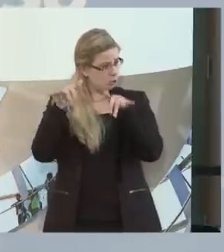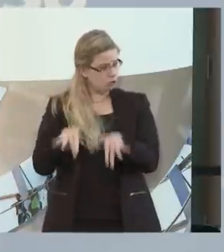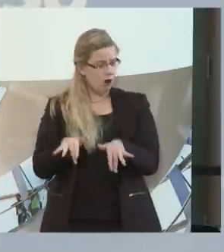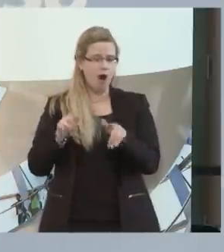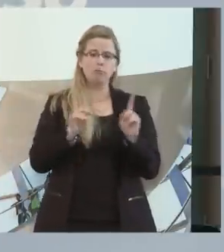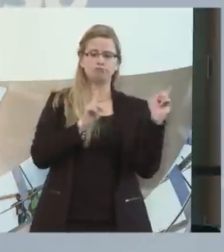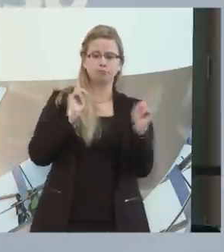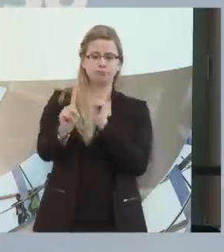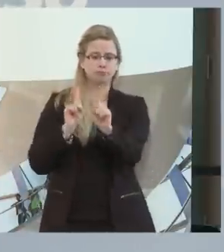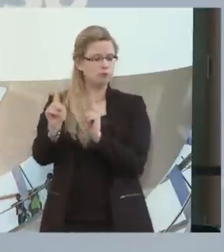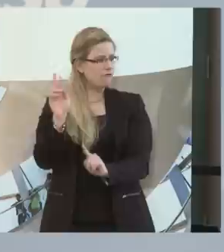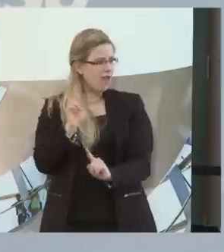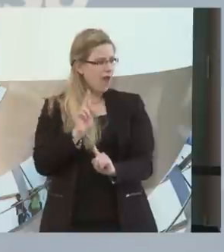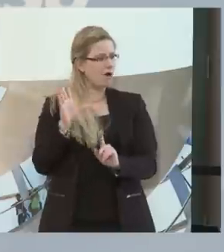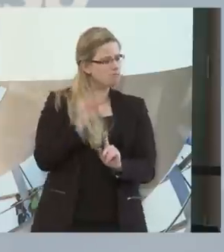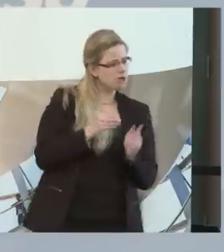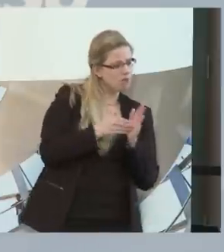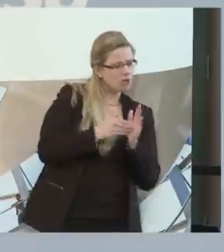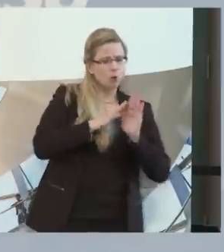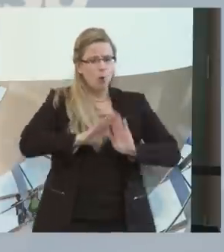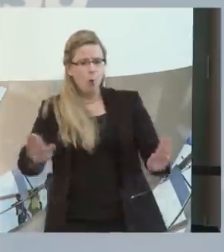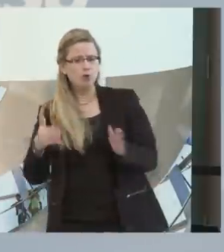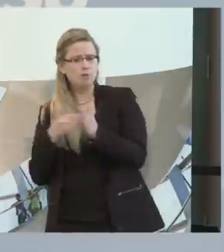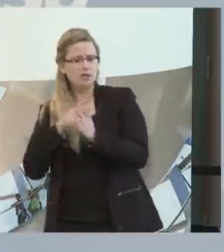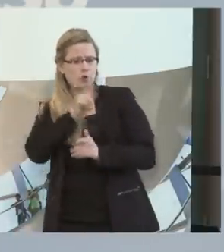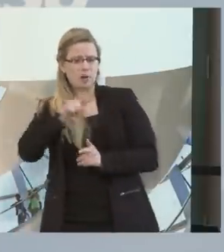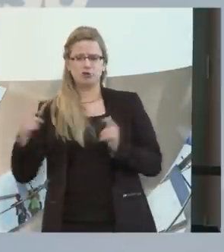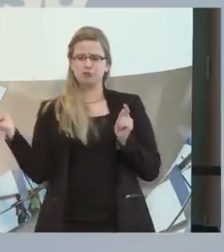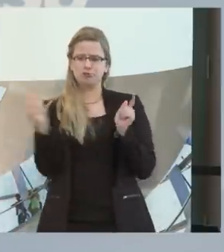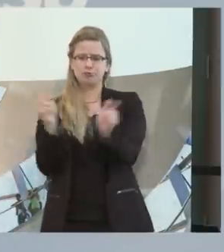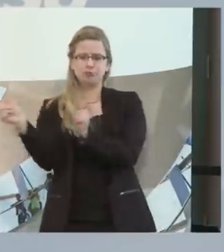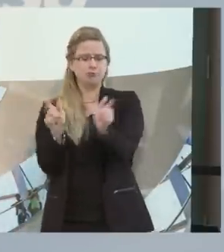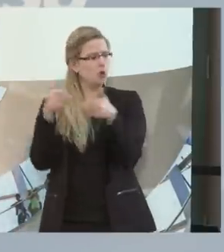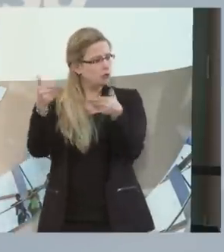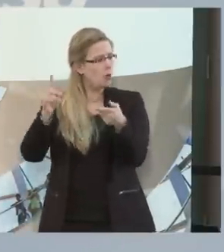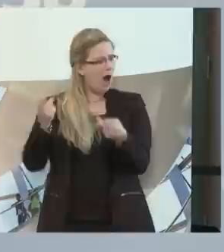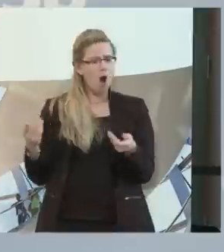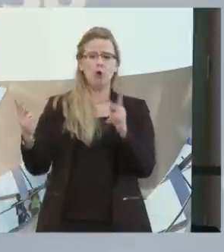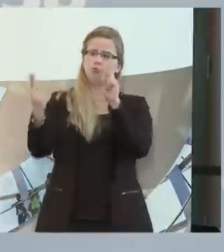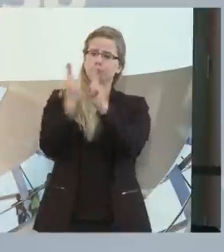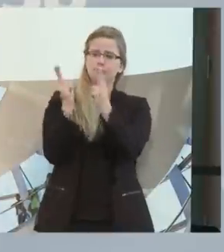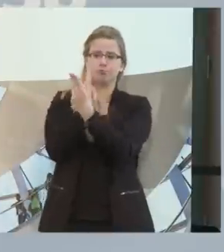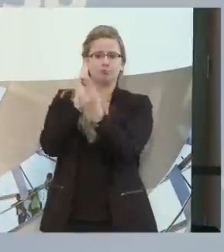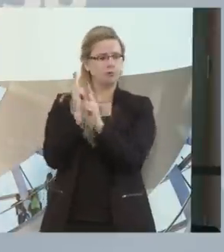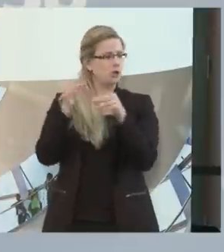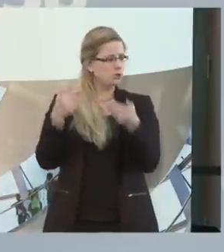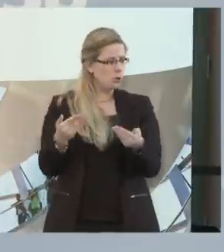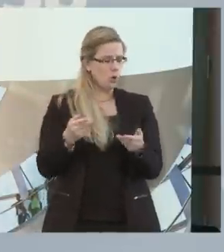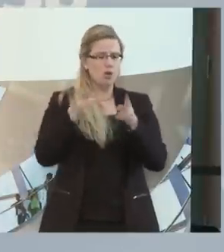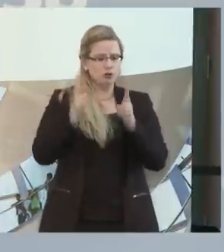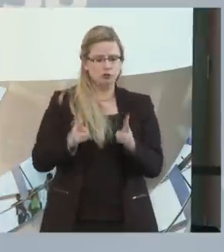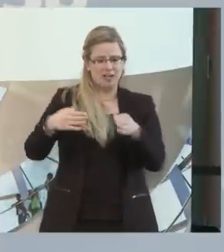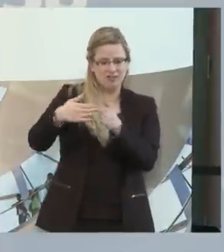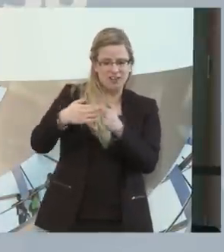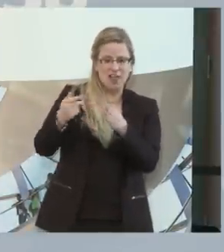weniger gesunde Menschen hin, es ist ein Ort der Begegnung. Und das ist für mich auch Inklusion und das in einem Stadtviertel, wo nicht jemand ein